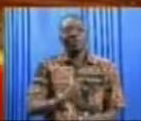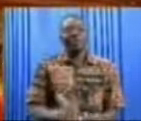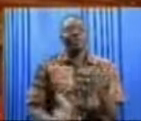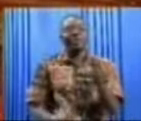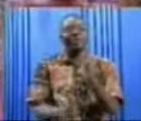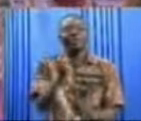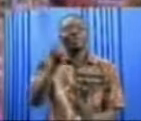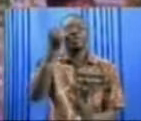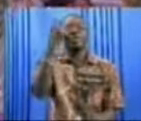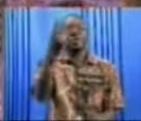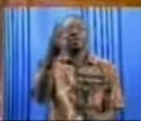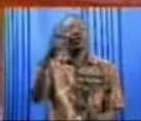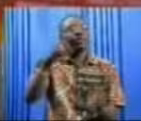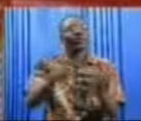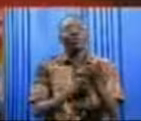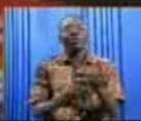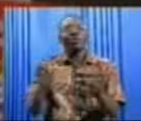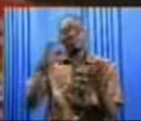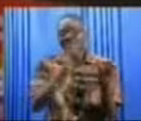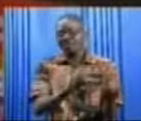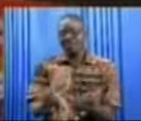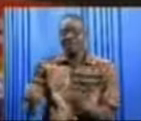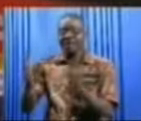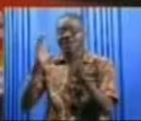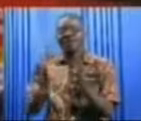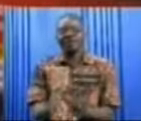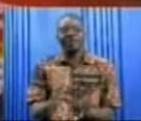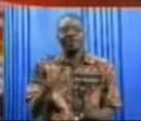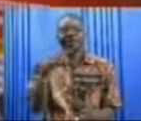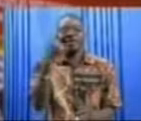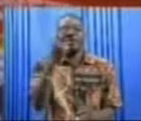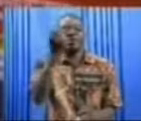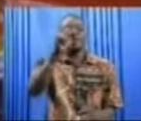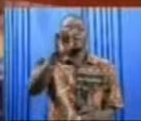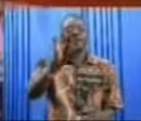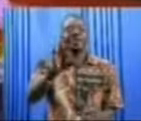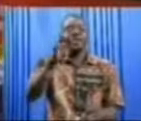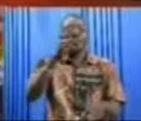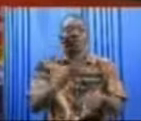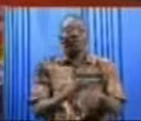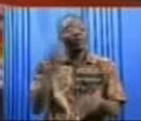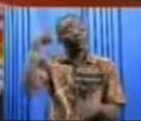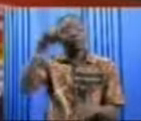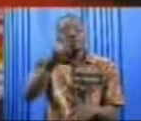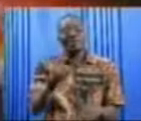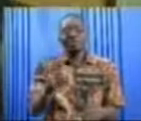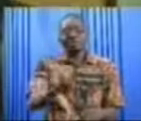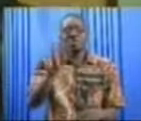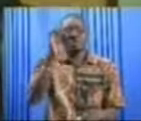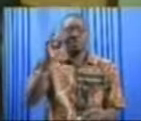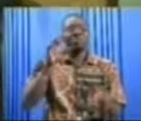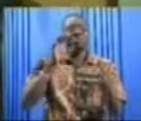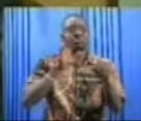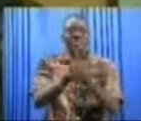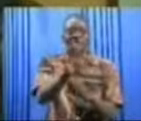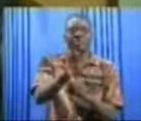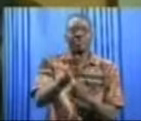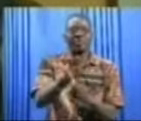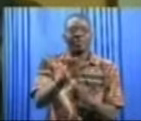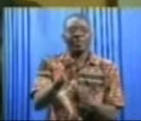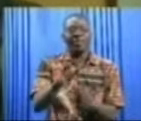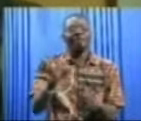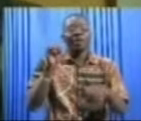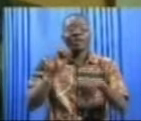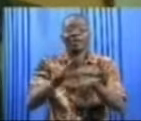troisième une fois de plus au pays organisateur pour qui ce 19e tirage aurait tenu toutes ses promesses. Le conseil de l'entente